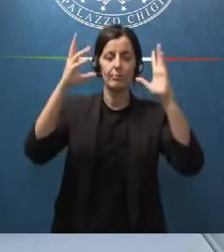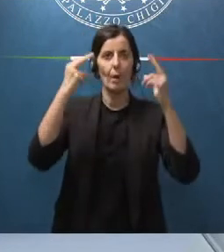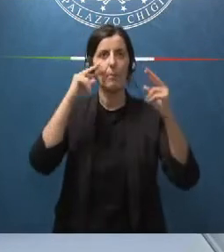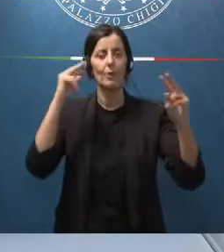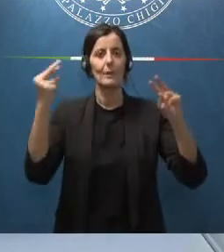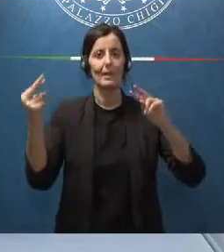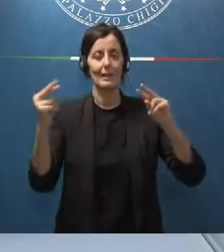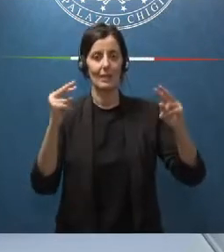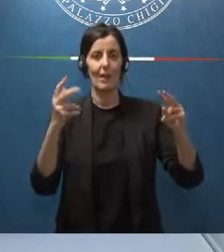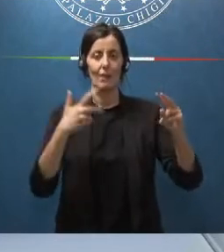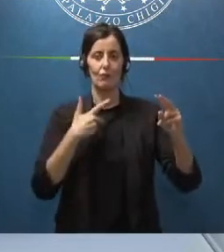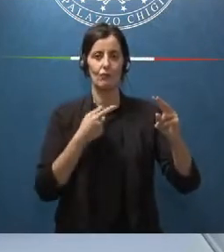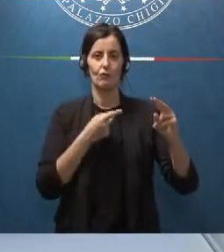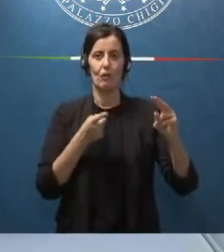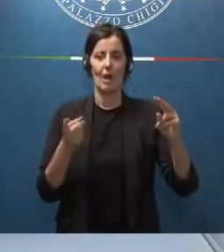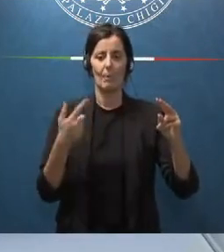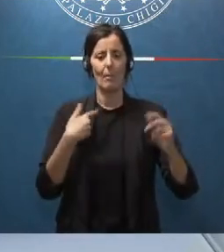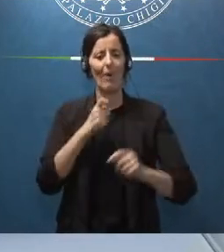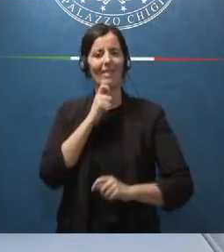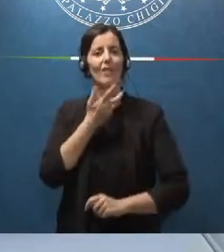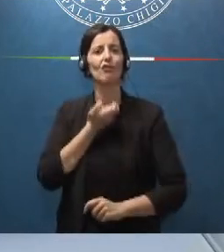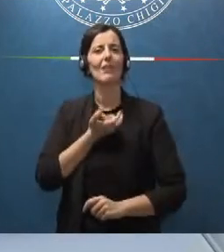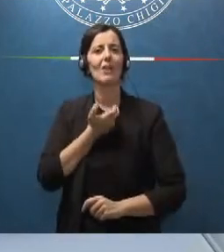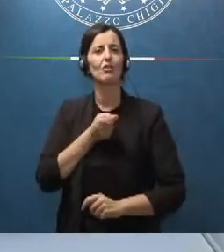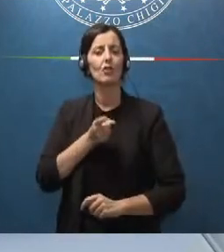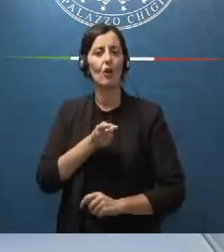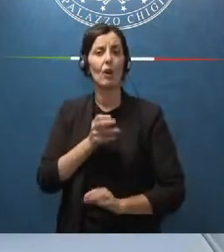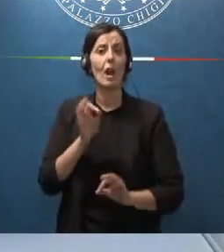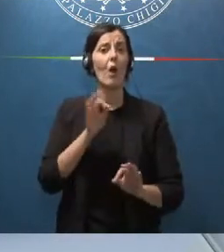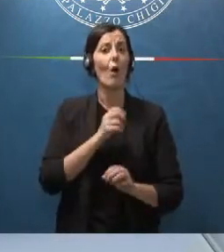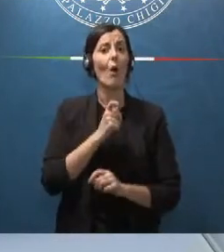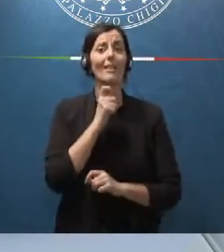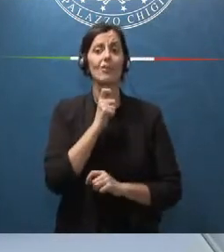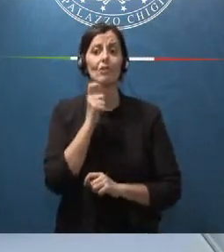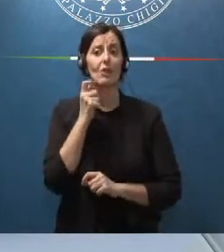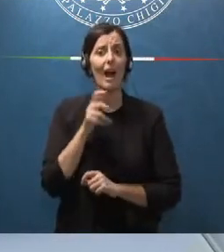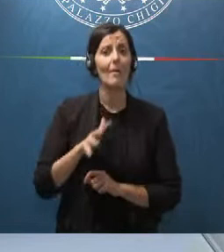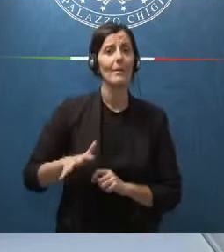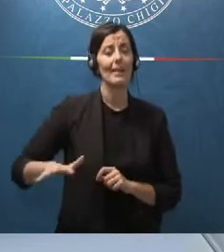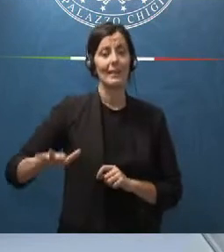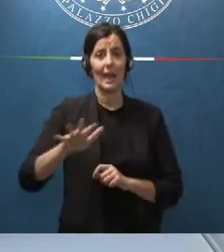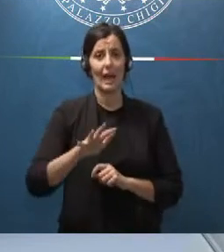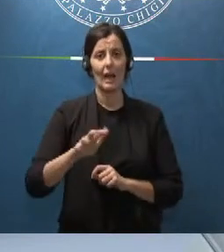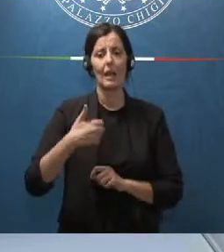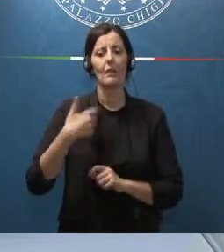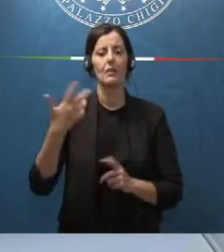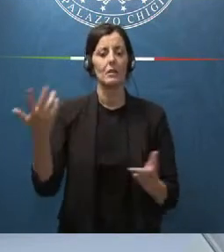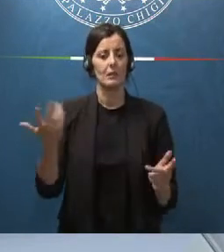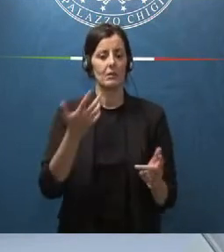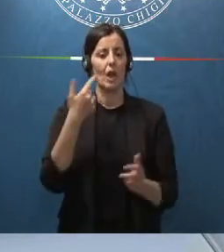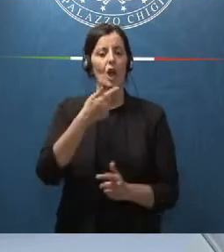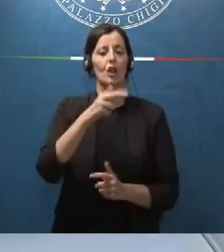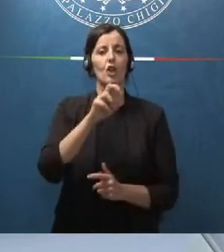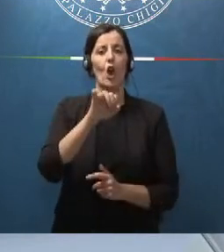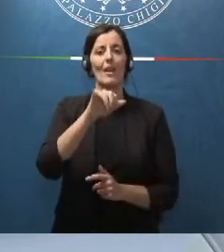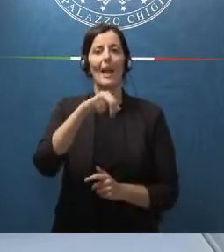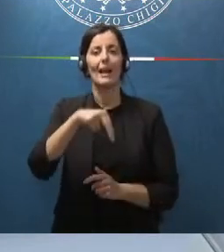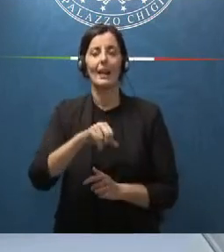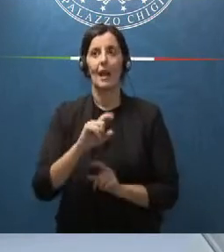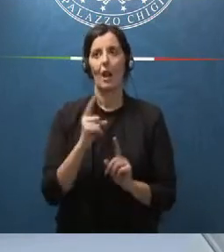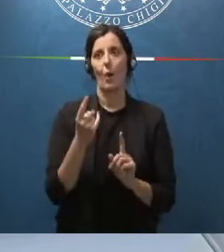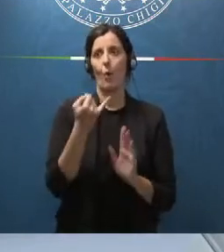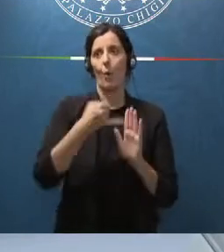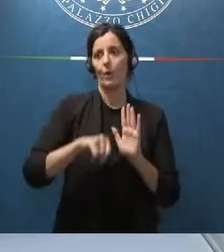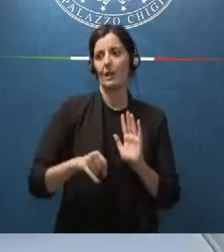l'intercettazione telefonica o'intercettazione ambientale consideriamo il Trojan che è l'ultima device